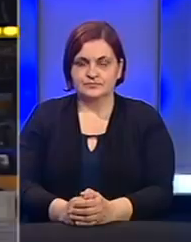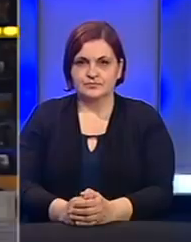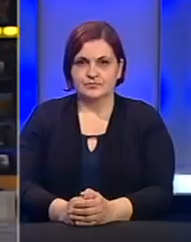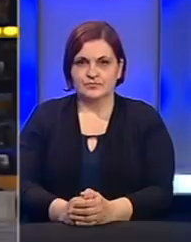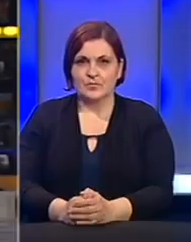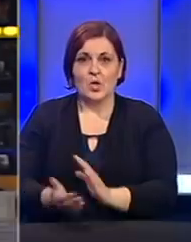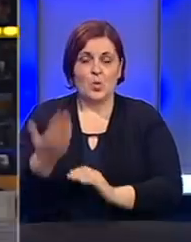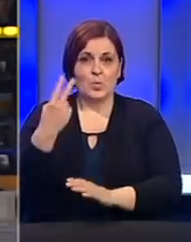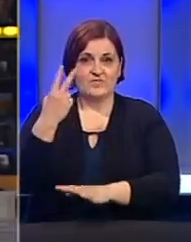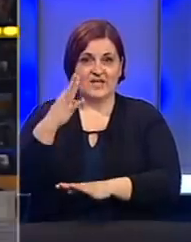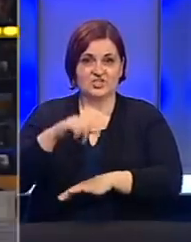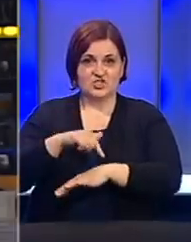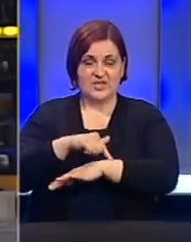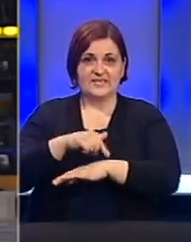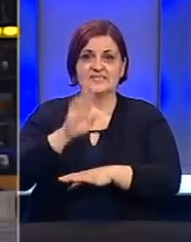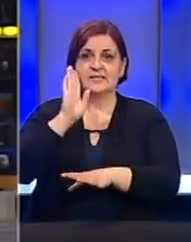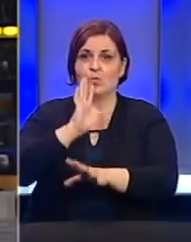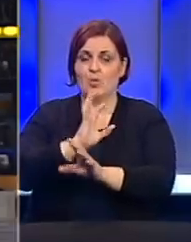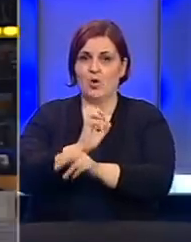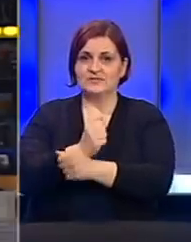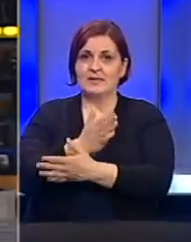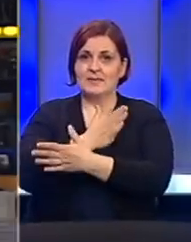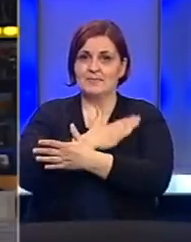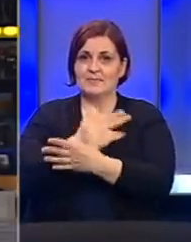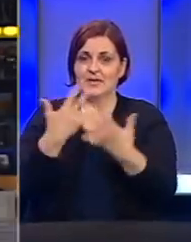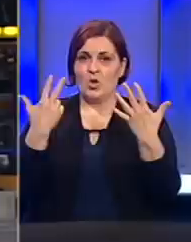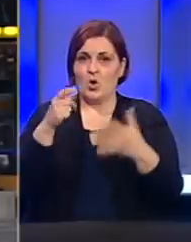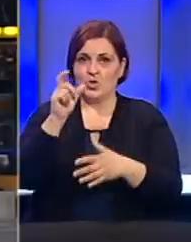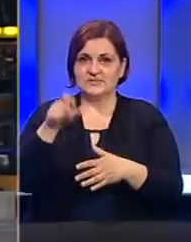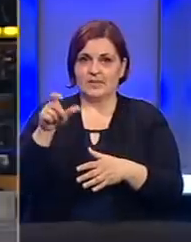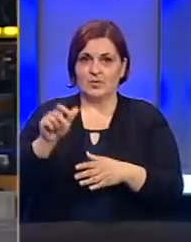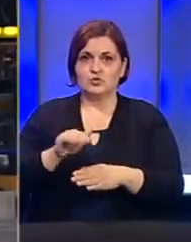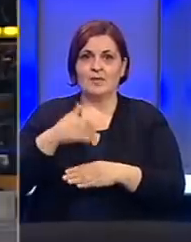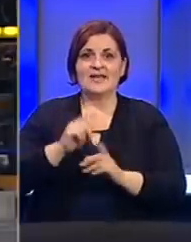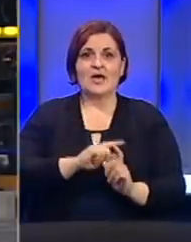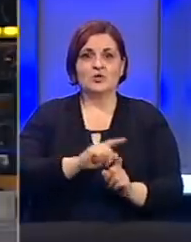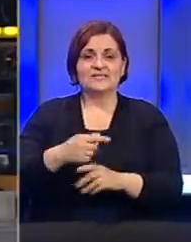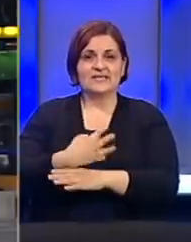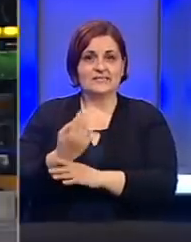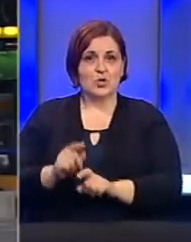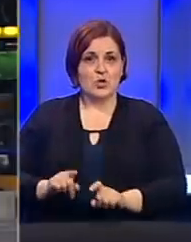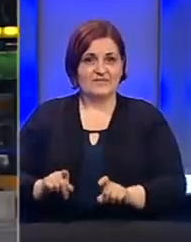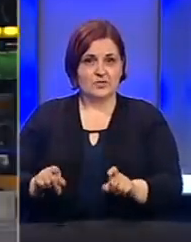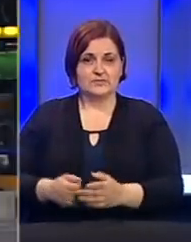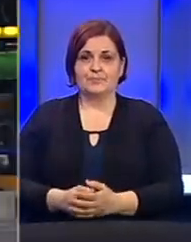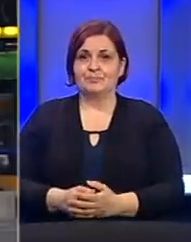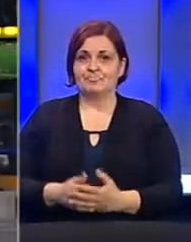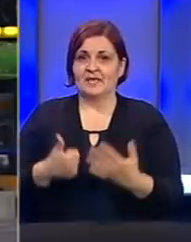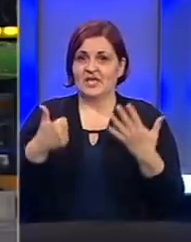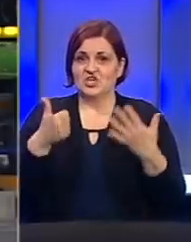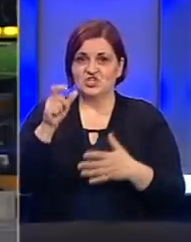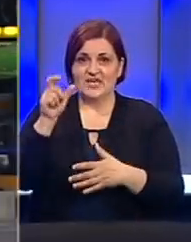U protekla 24 sata u BiH preminulo je osam osoba nakon zaraze koronavirusom.